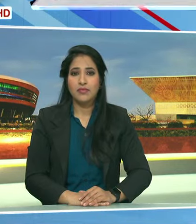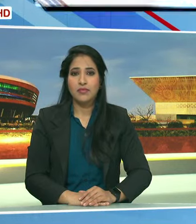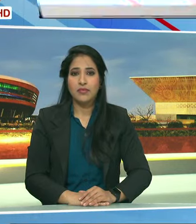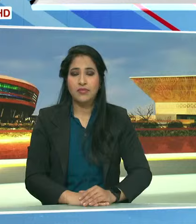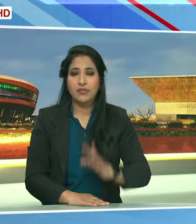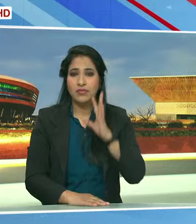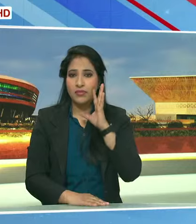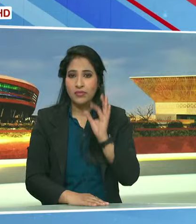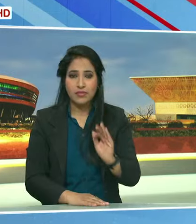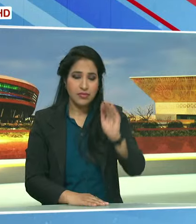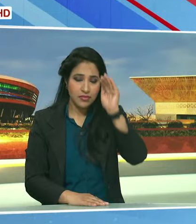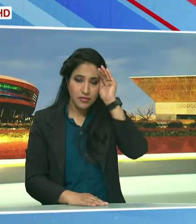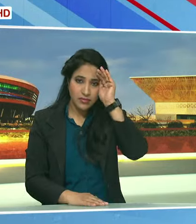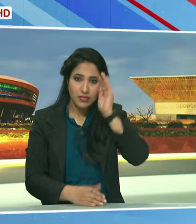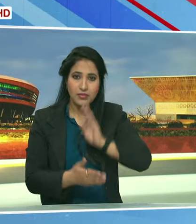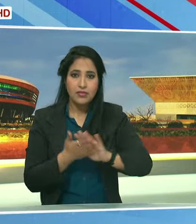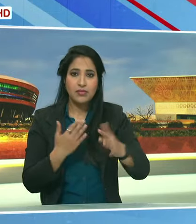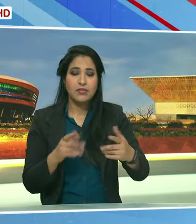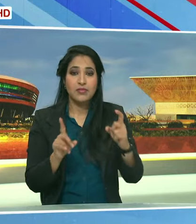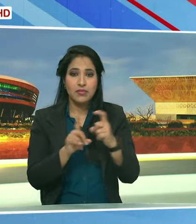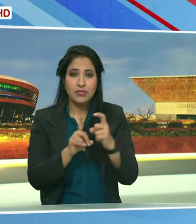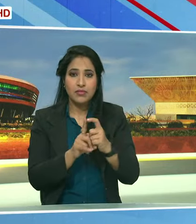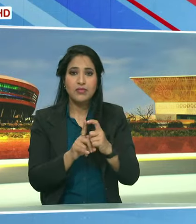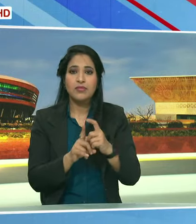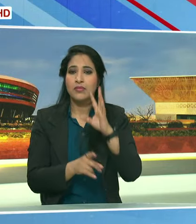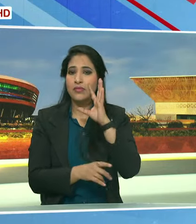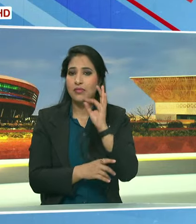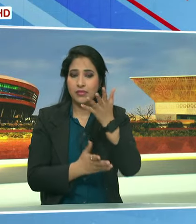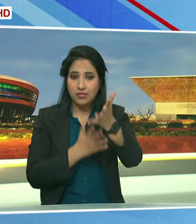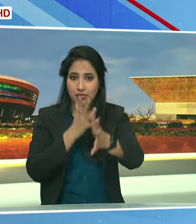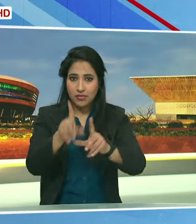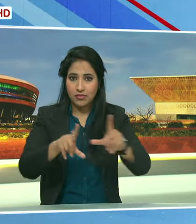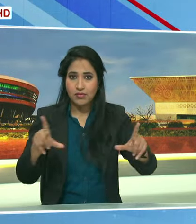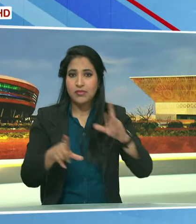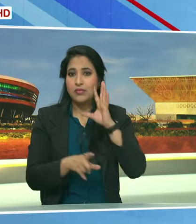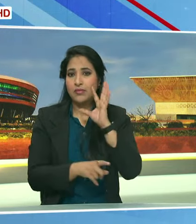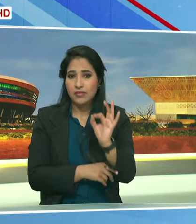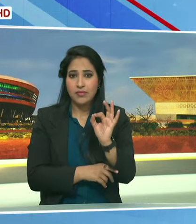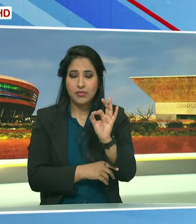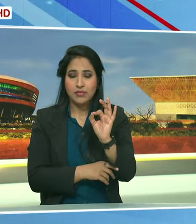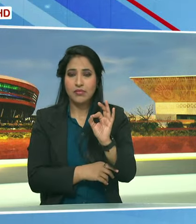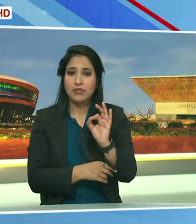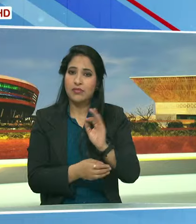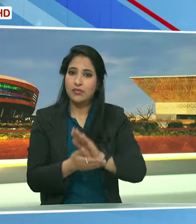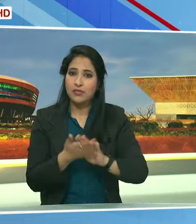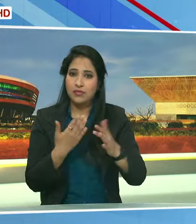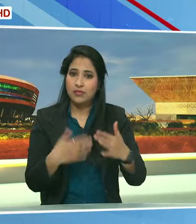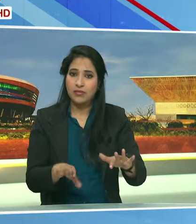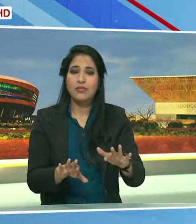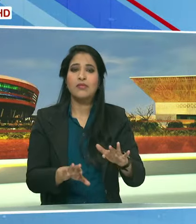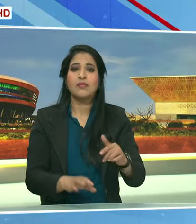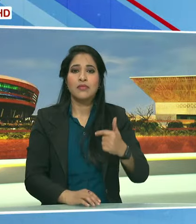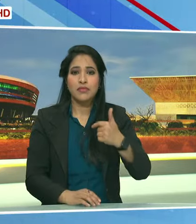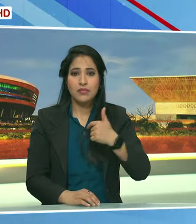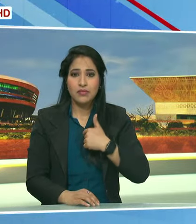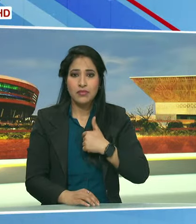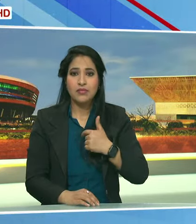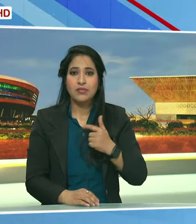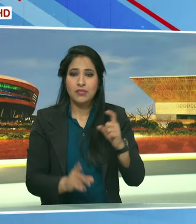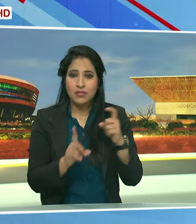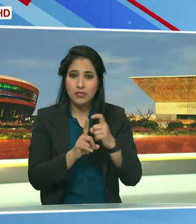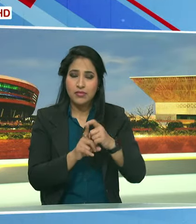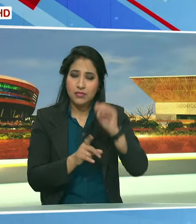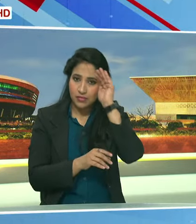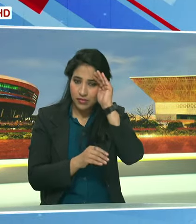और इसी के साथ ही डीडी नियूस के विशेश सांकेतिक भषा समाचार में अभी के लिए इतना ही लेकिन